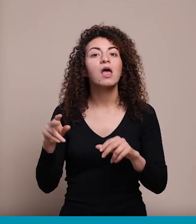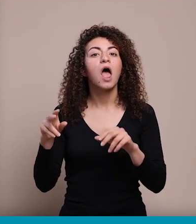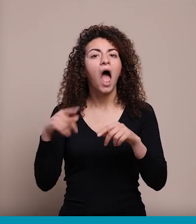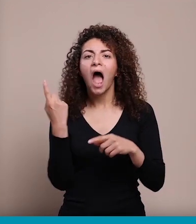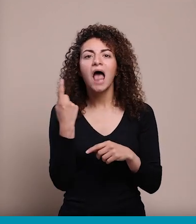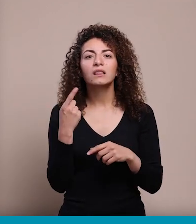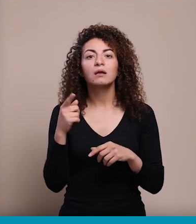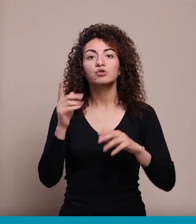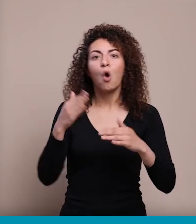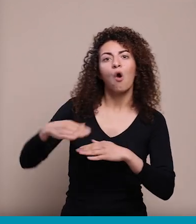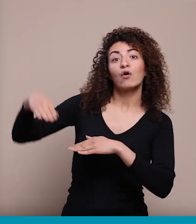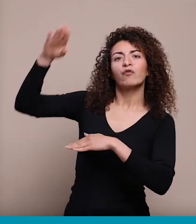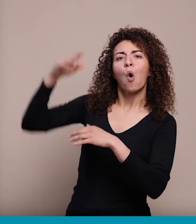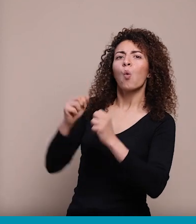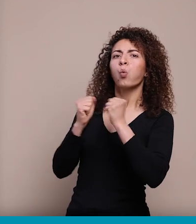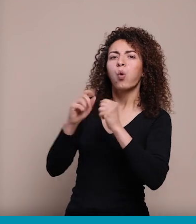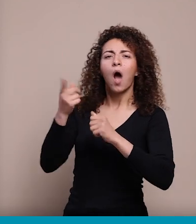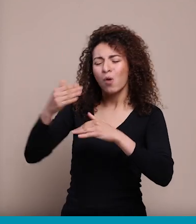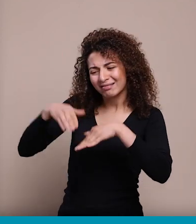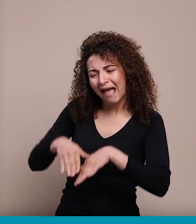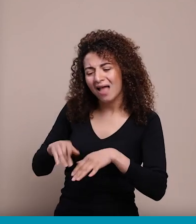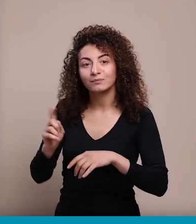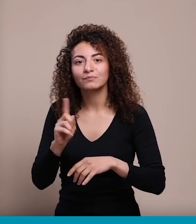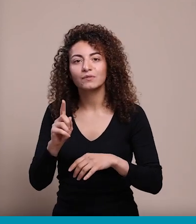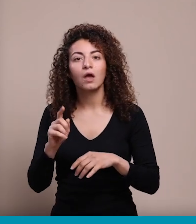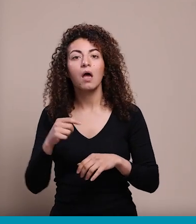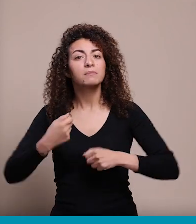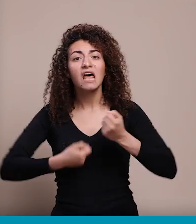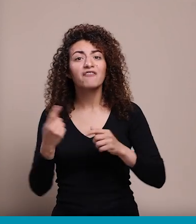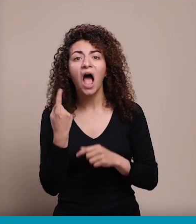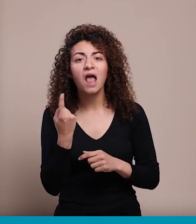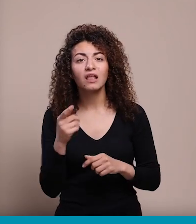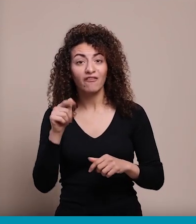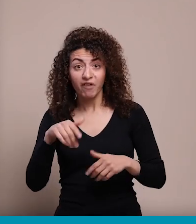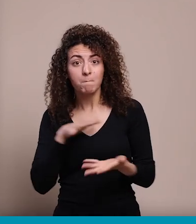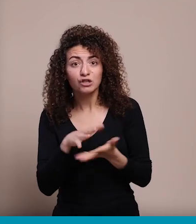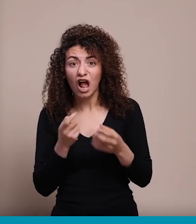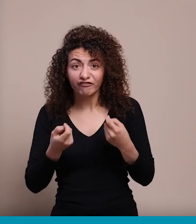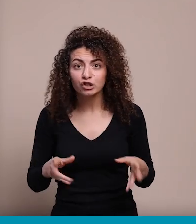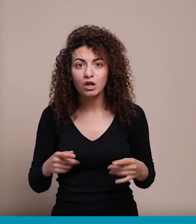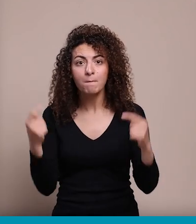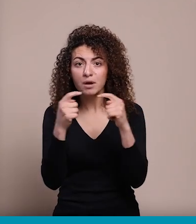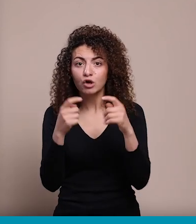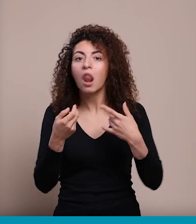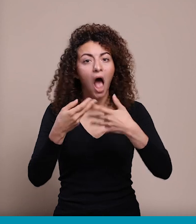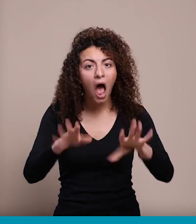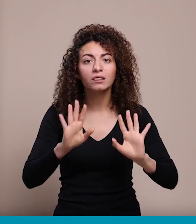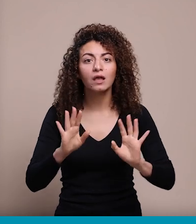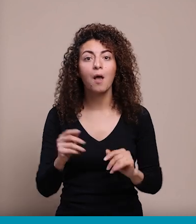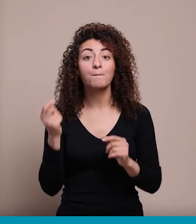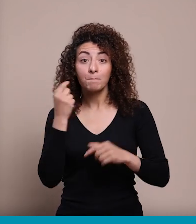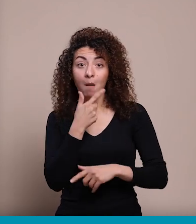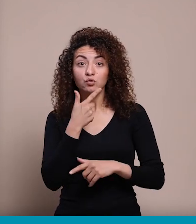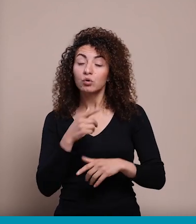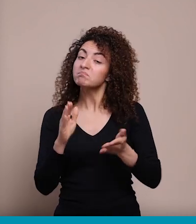تنزلوه كتير كتير لتحر هو إنسان عادي حتى زعلوا منه عملوا يعني إذا فيه داعي للزعل زعلوا منه عملوا مشكل إنتوا